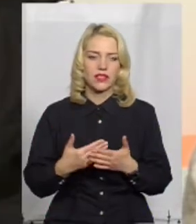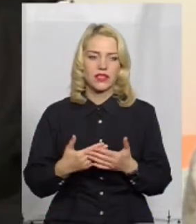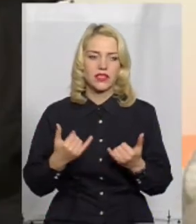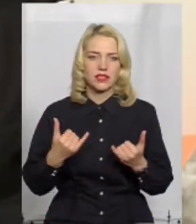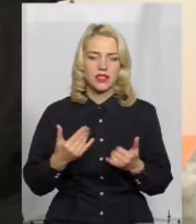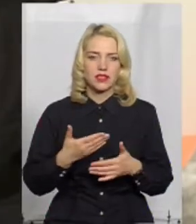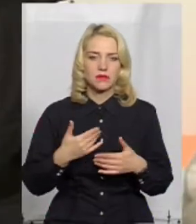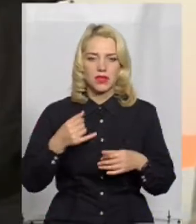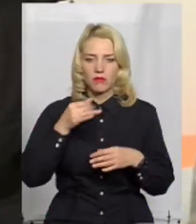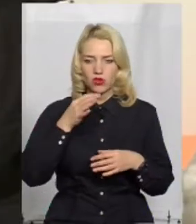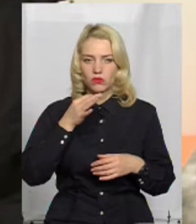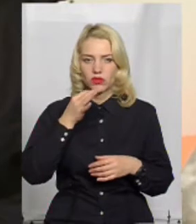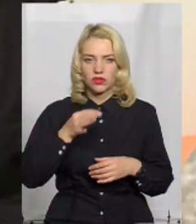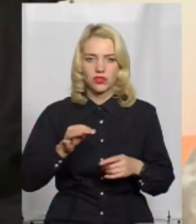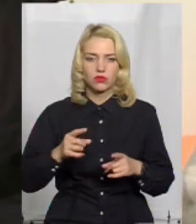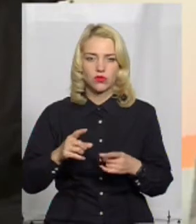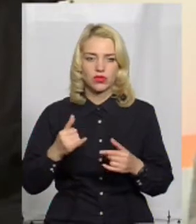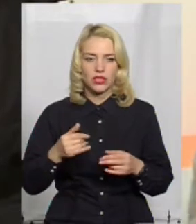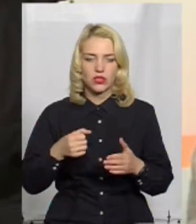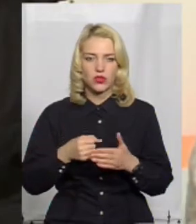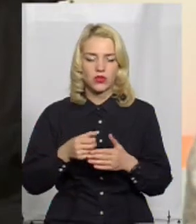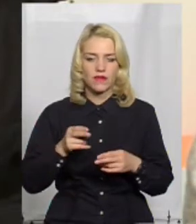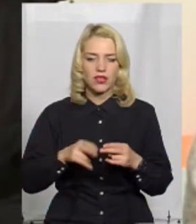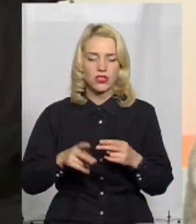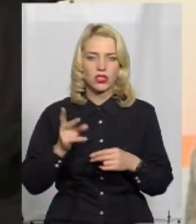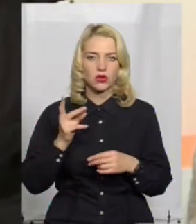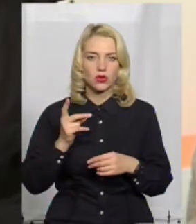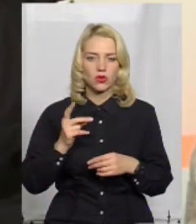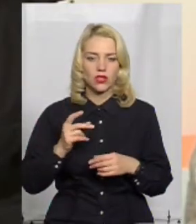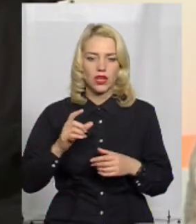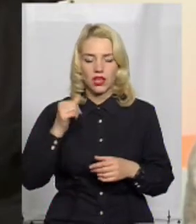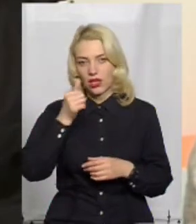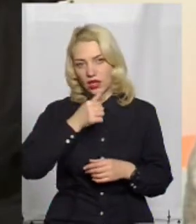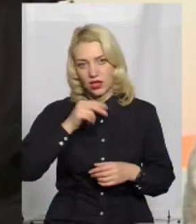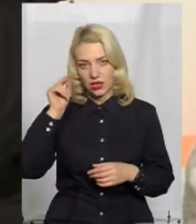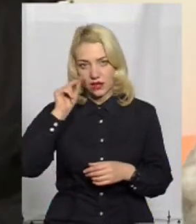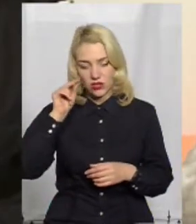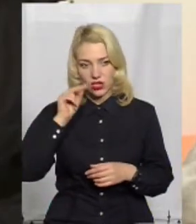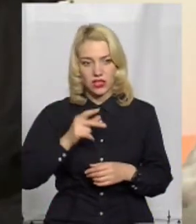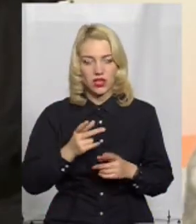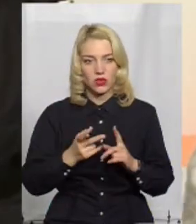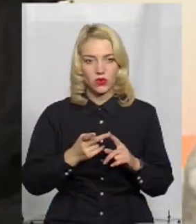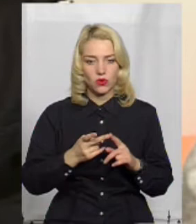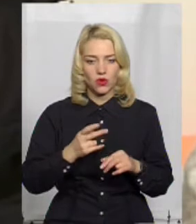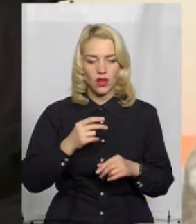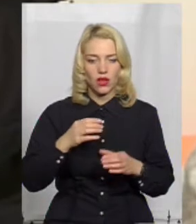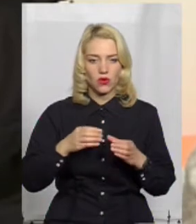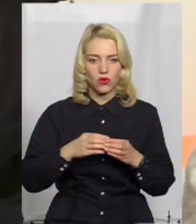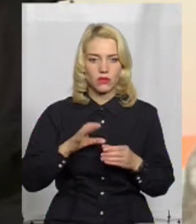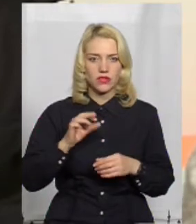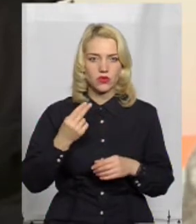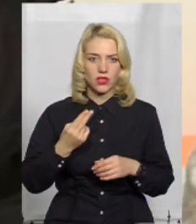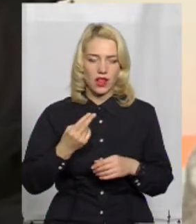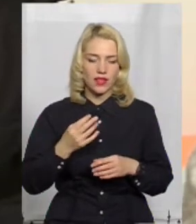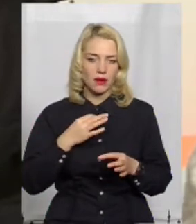Зараз ми не можемо так сказати, тому що якраз підходить до завершення другий рік навчання, друга група соціальних